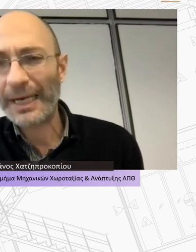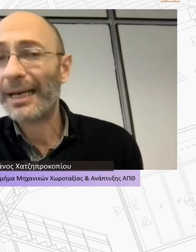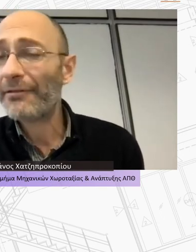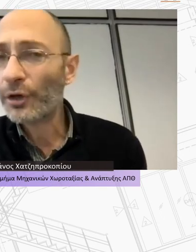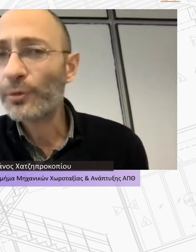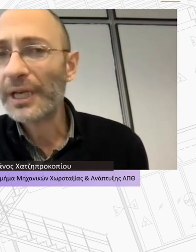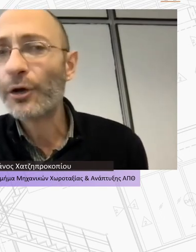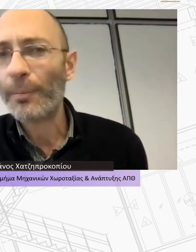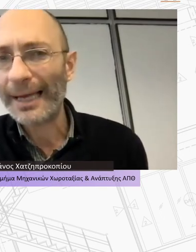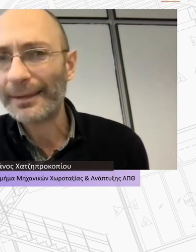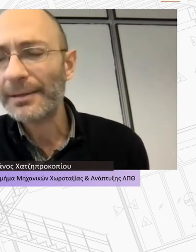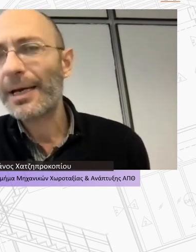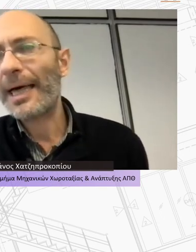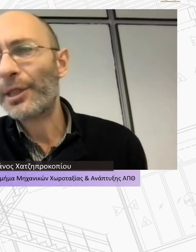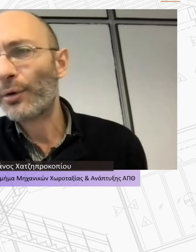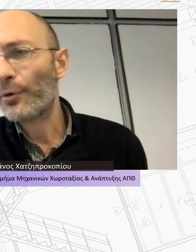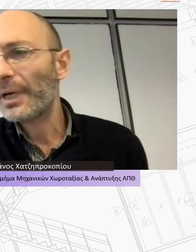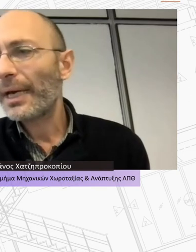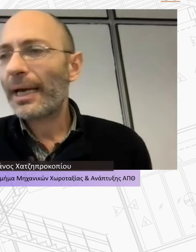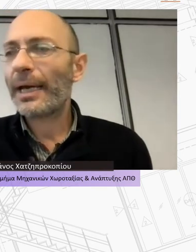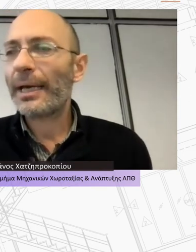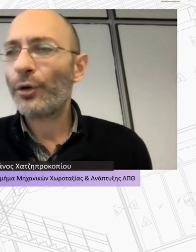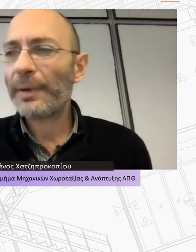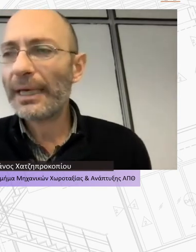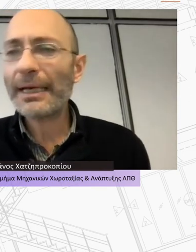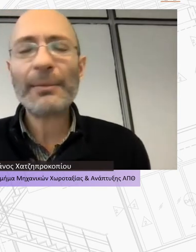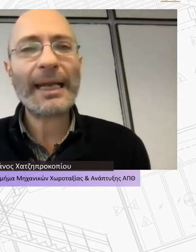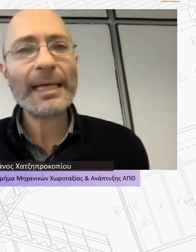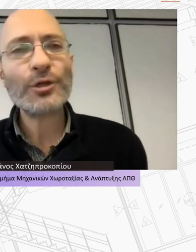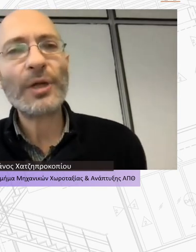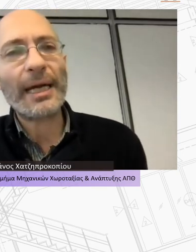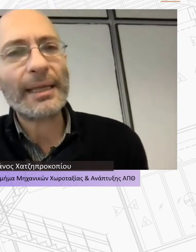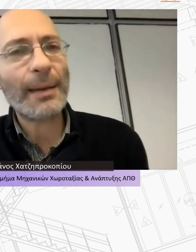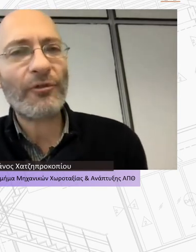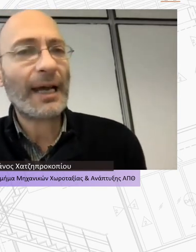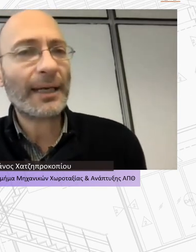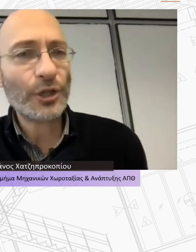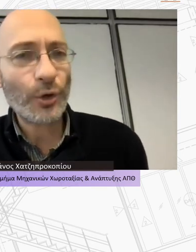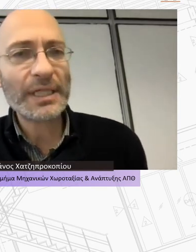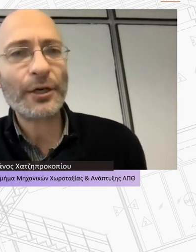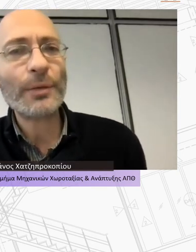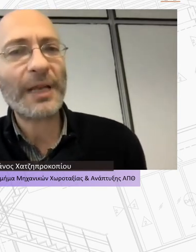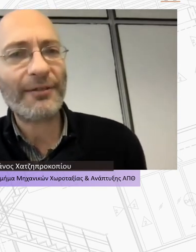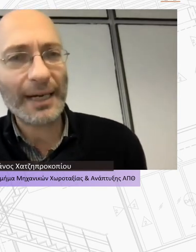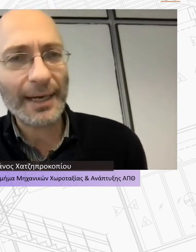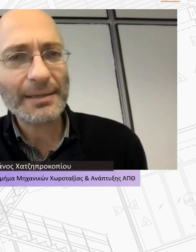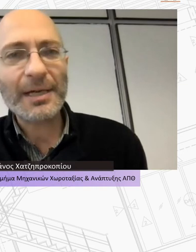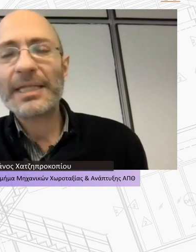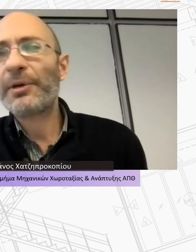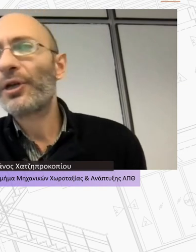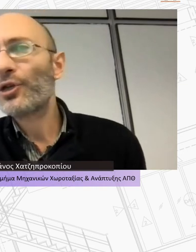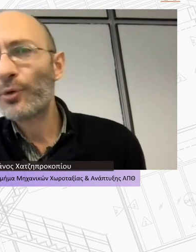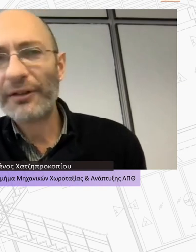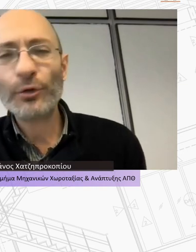μορφωμένοι έφυγε όμως και ένα κομμάτι ανθρώπων οι οποίοι ήταν μετανάστες στο 90 από βαλκανικές χώρες κυρίως από την Ελβανία